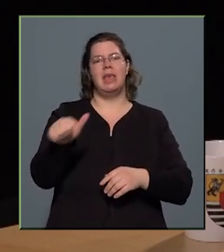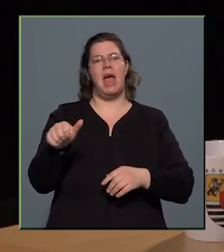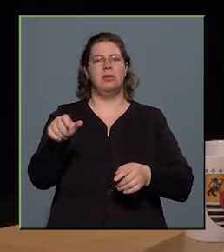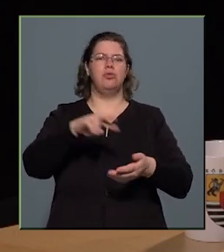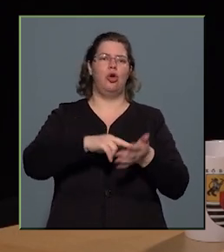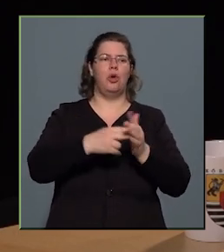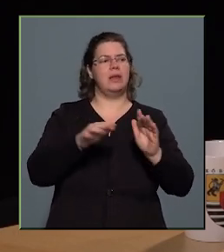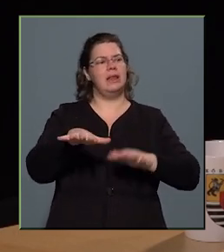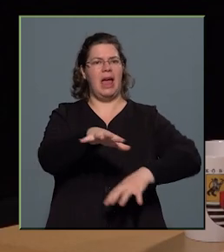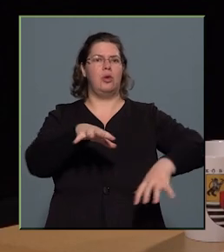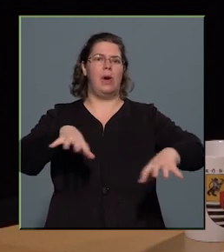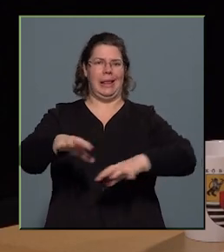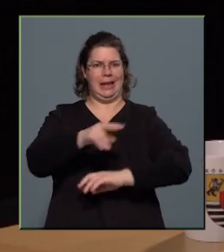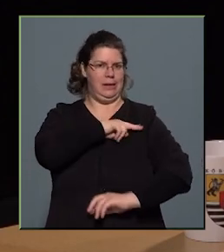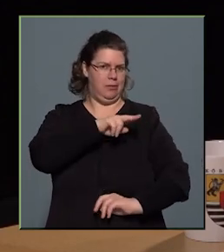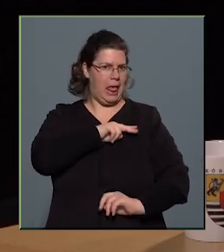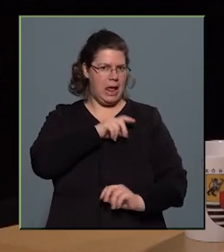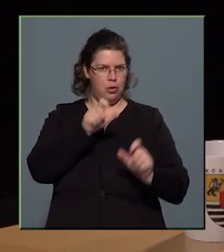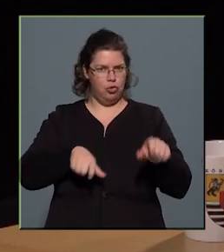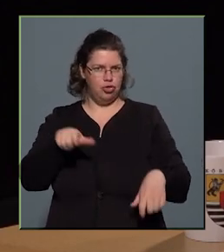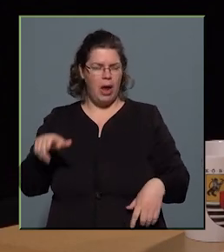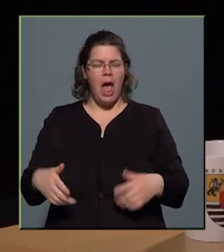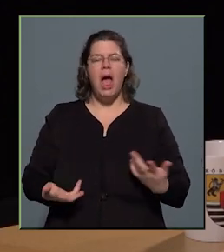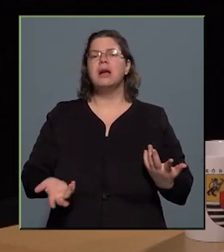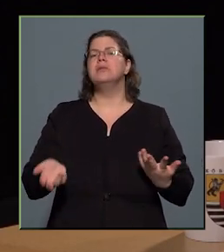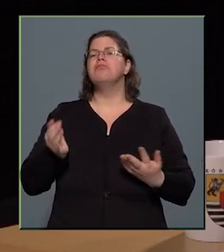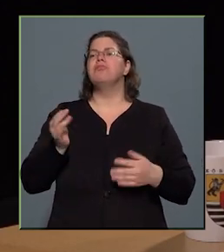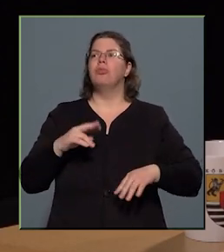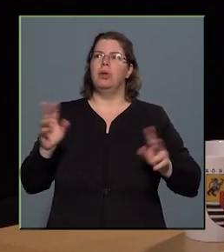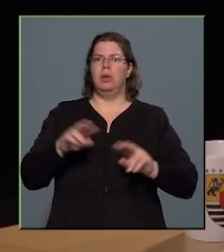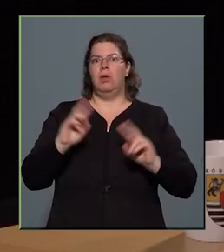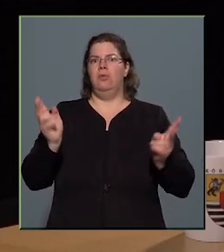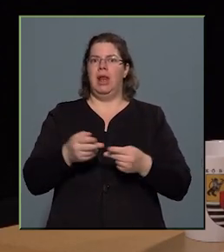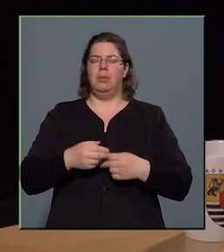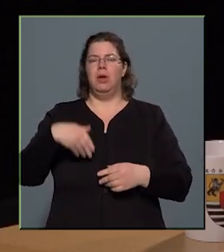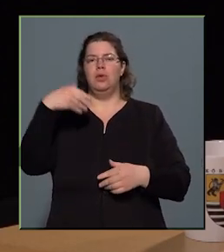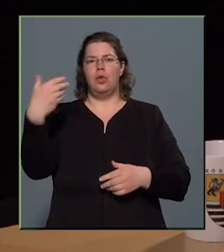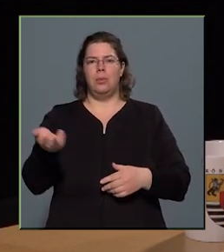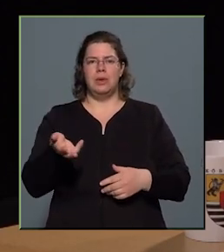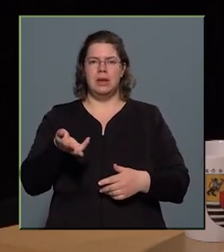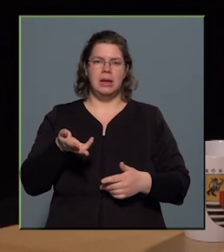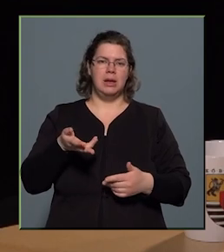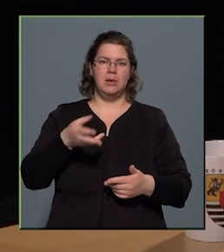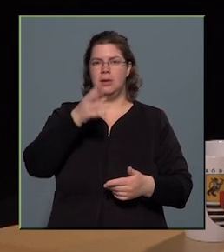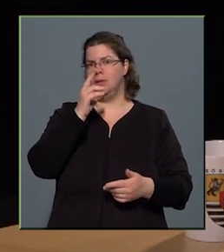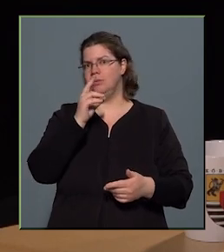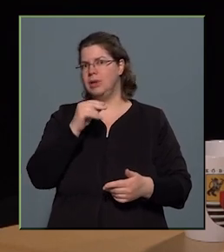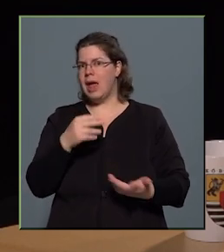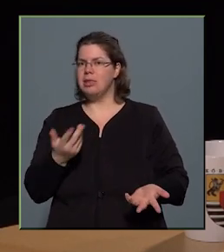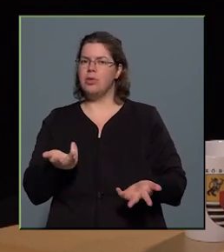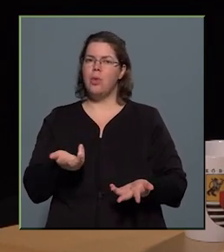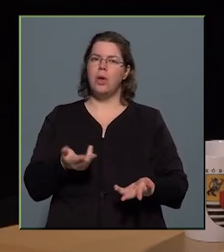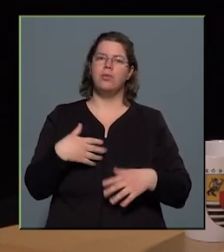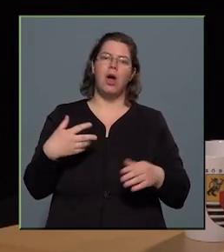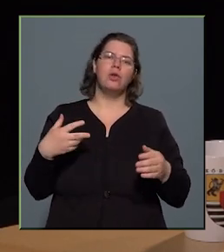felelősek. Van, ahol a nagyvilágban szomszédom a rendőröknek hívják őket, közösségi